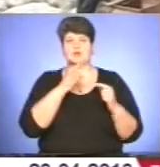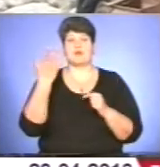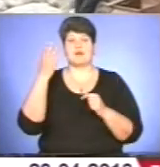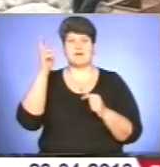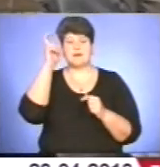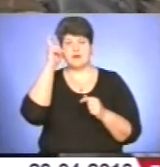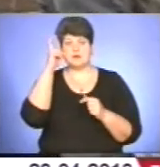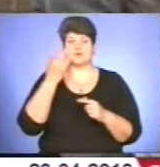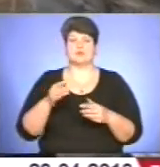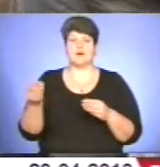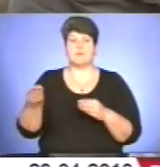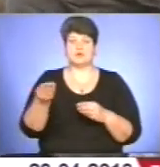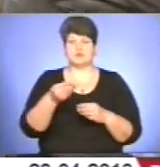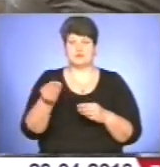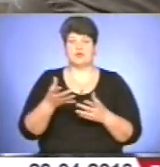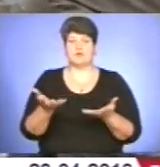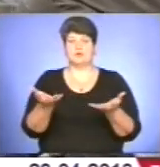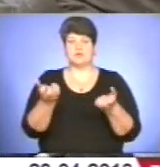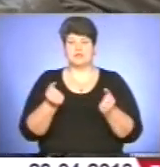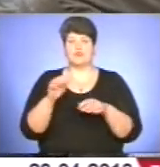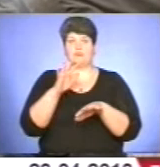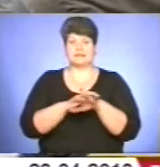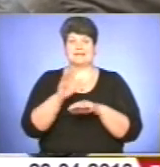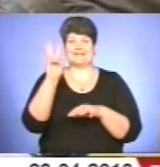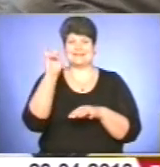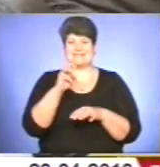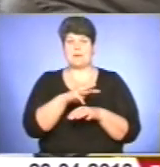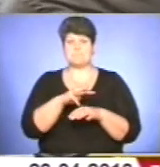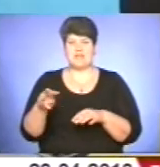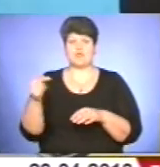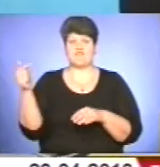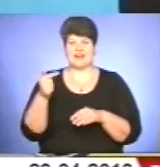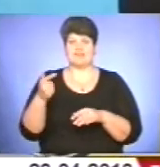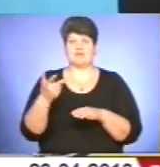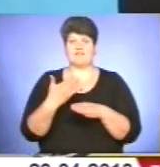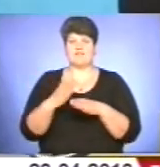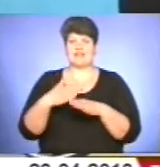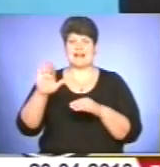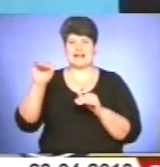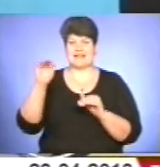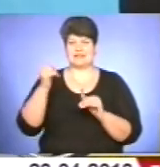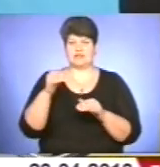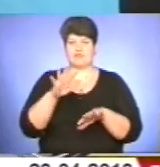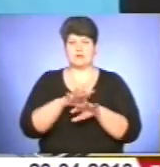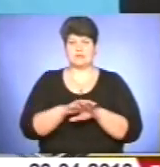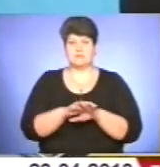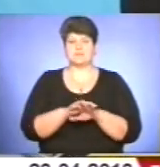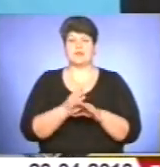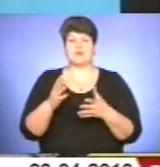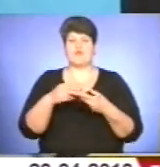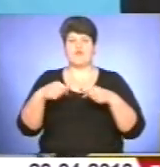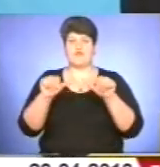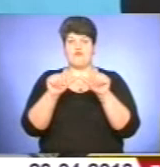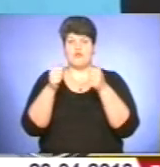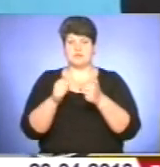господарство області отримали у банках 300 мільйонів гривень кредитів. Аграрний фонд уклав форвардних контрактів більше, як на 65 мільйонів